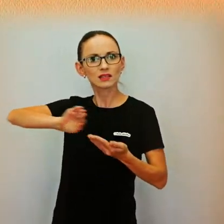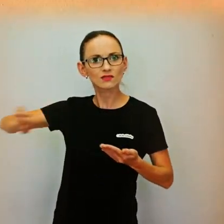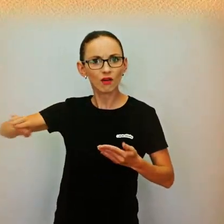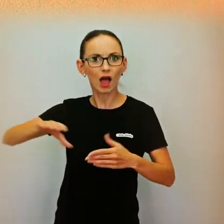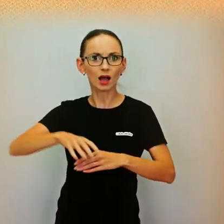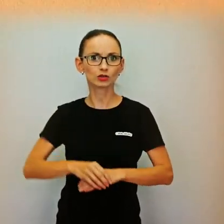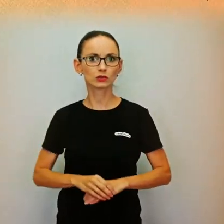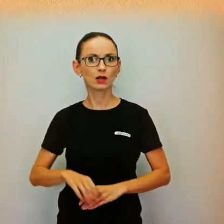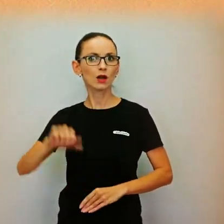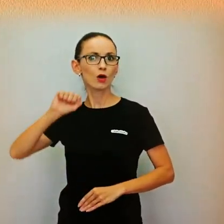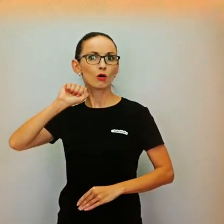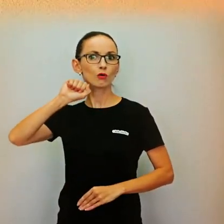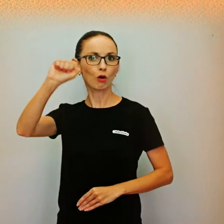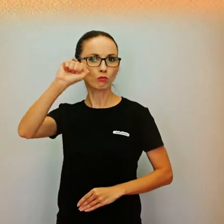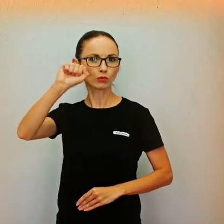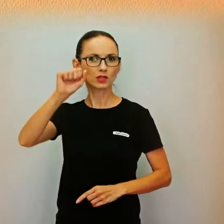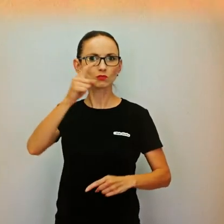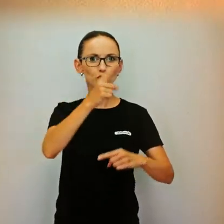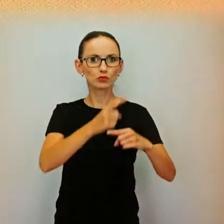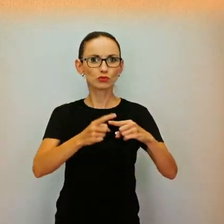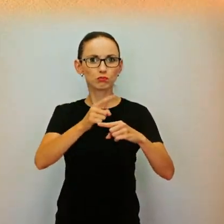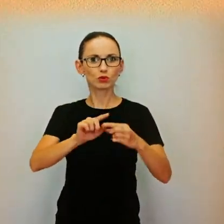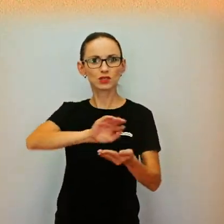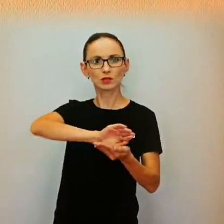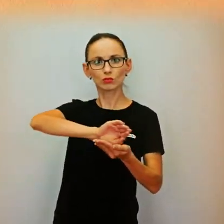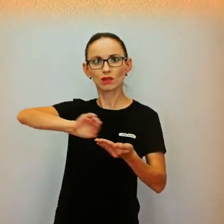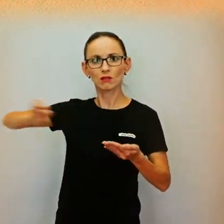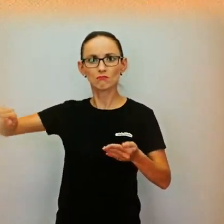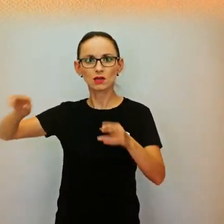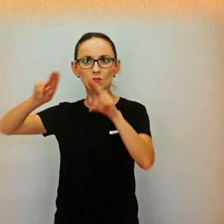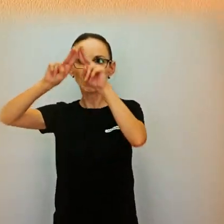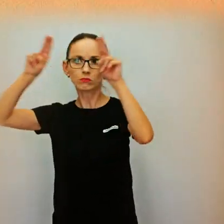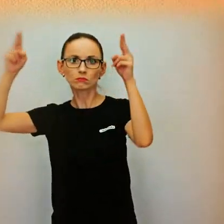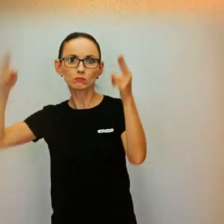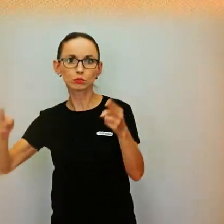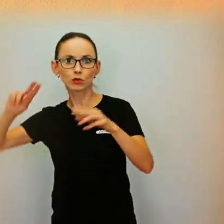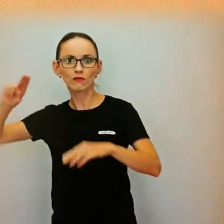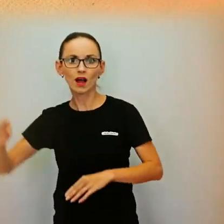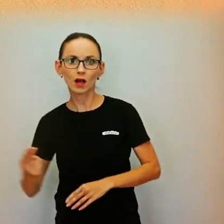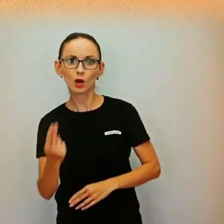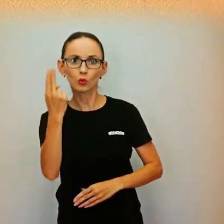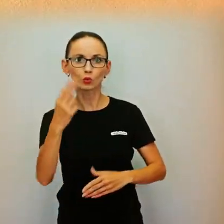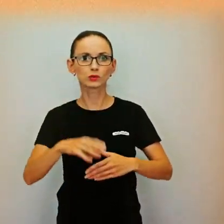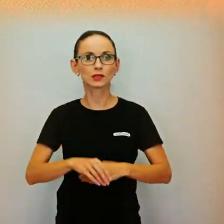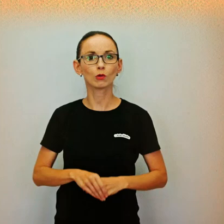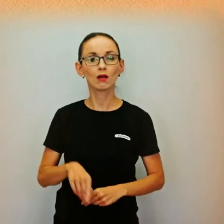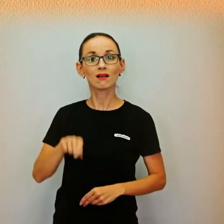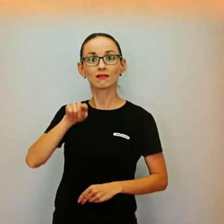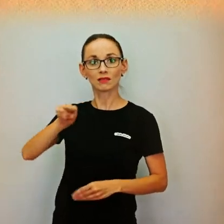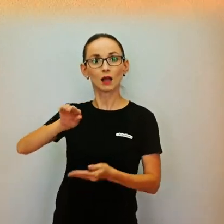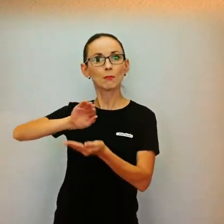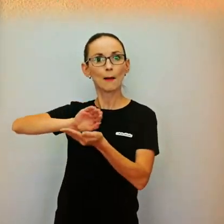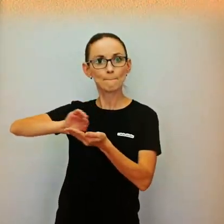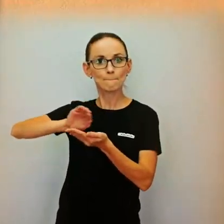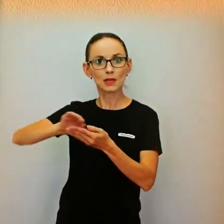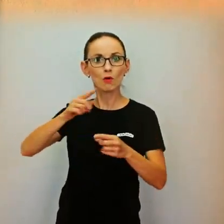zdravotne znevýhodeným ukazovali na verejnosti. Preto väčšinou žili ku zatvorných úštavov, kde sa aj vydelávali bez ohľadu na